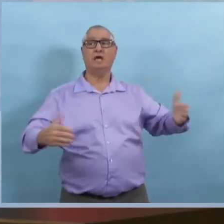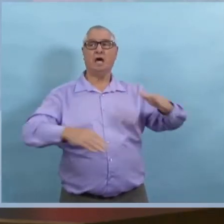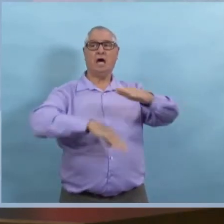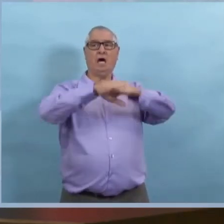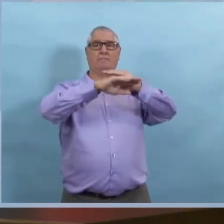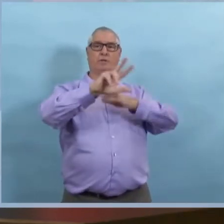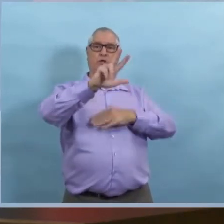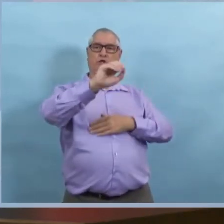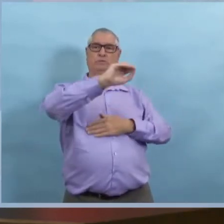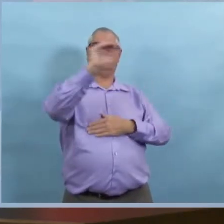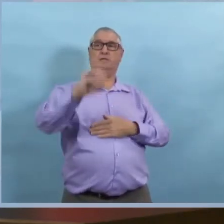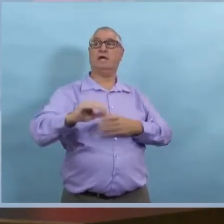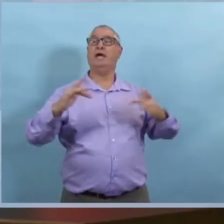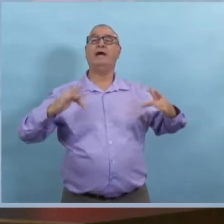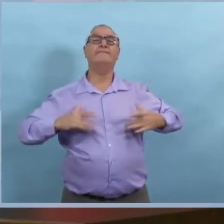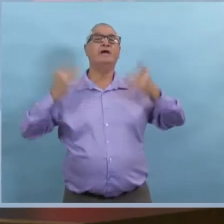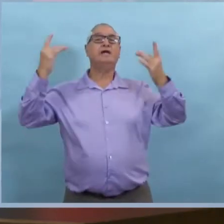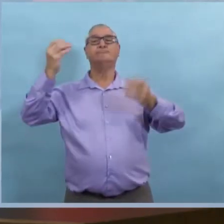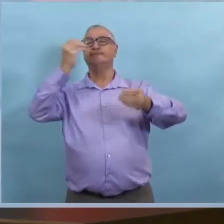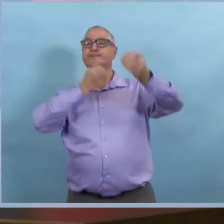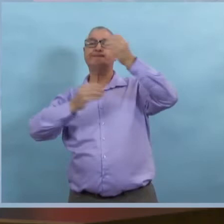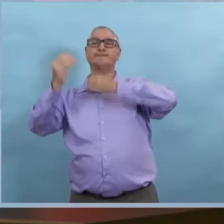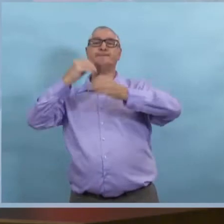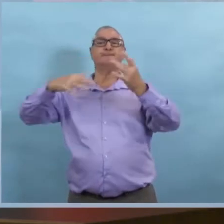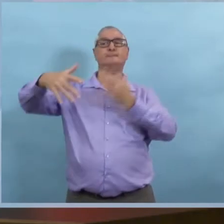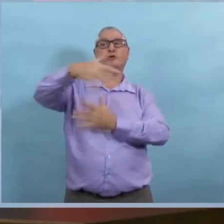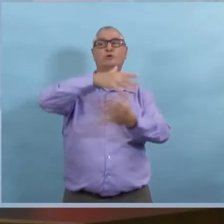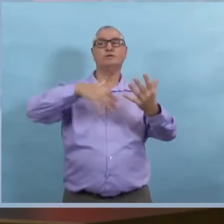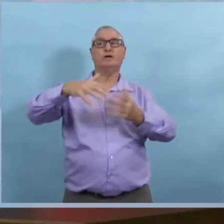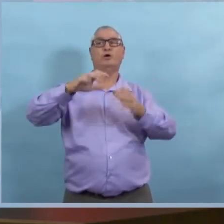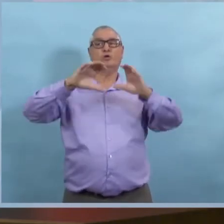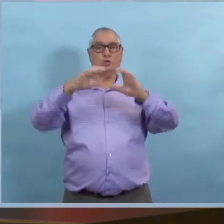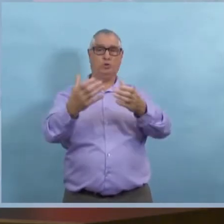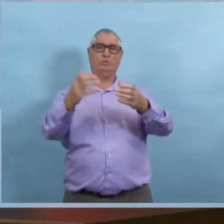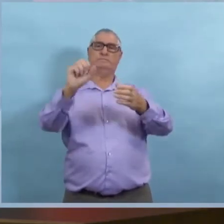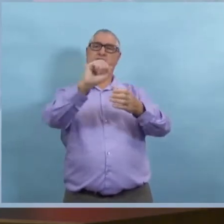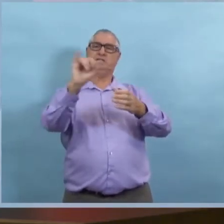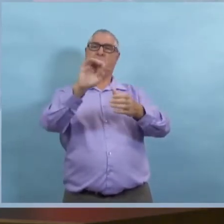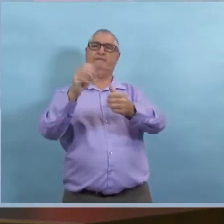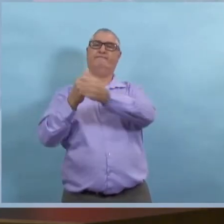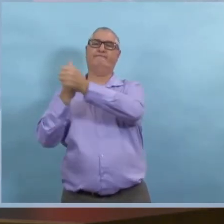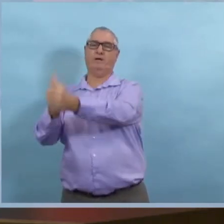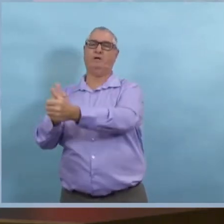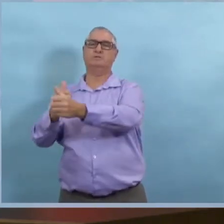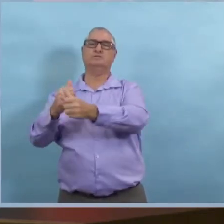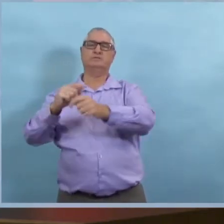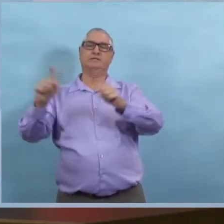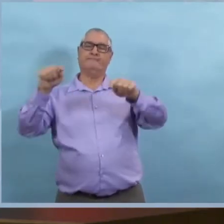soit d'autre, c'est considéré comme un événement ou une assemblée et là,'est la règle des regroupements de 5 personnes qui s'appliquent.